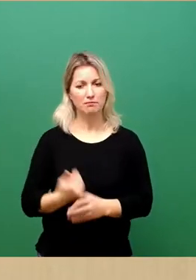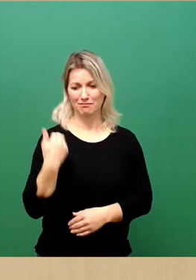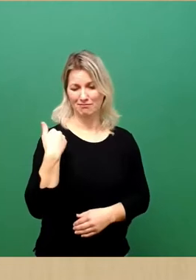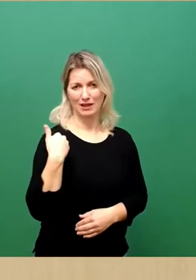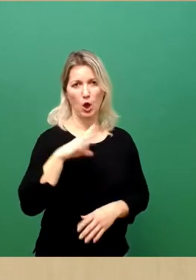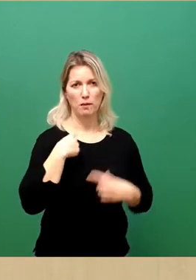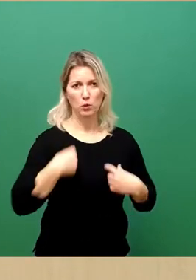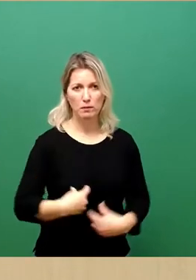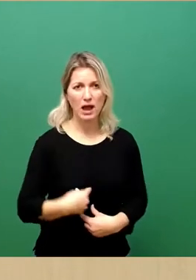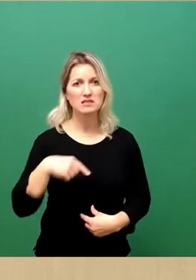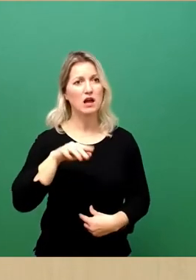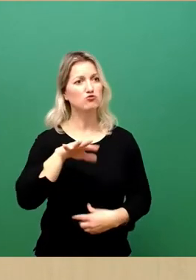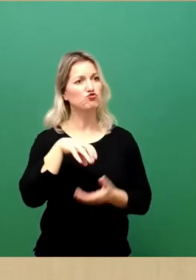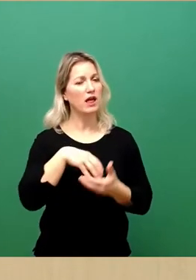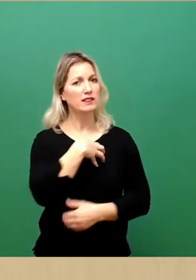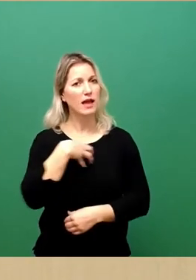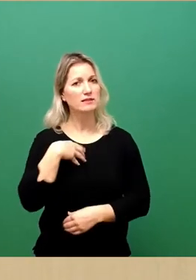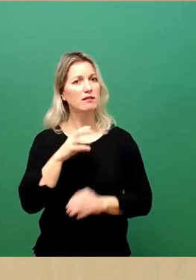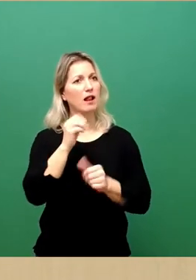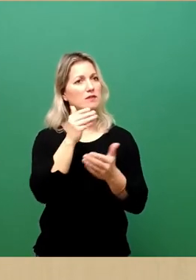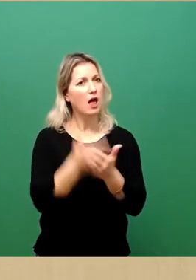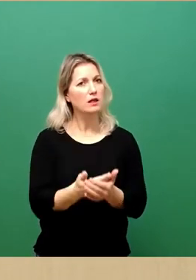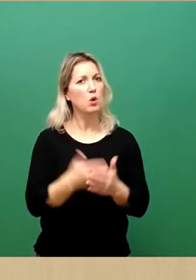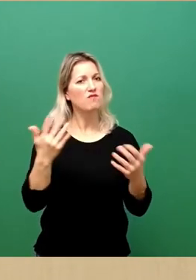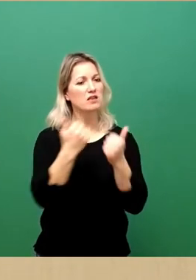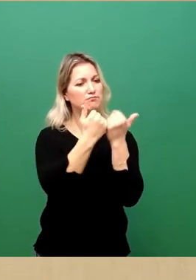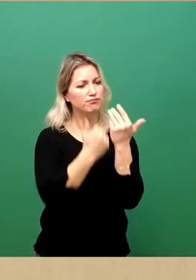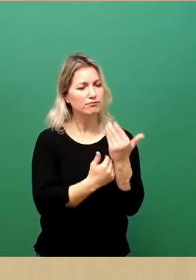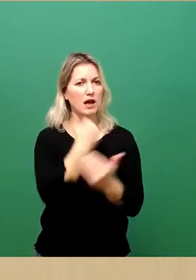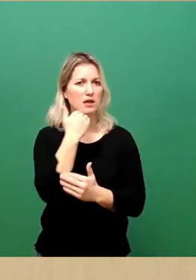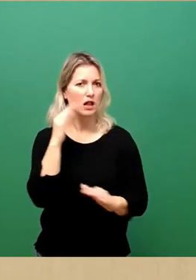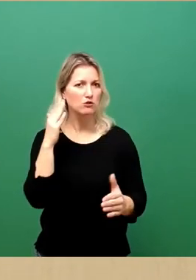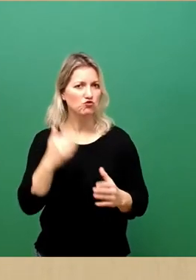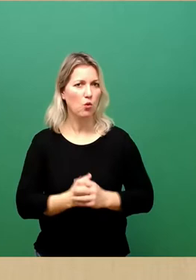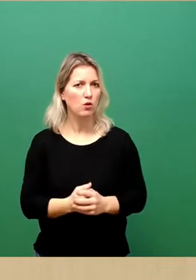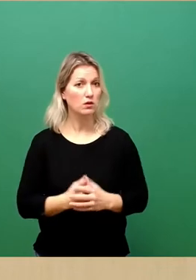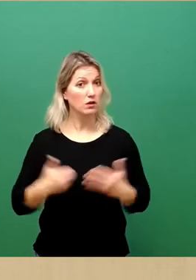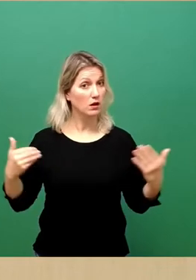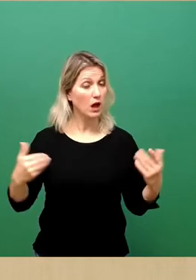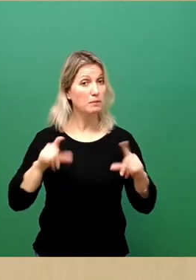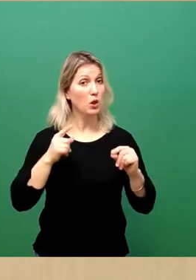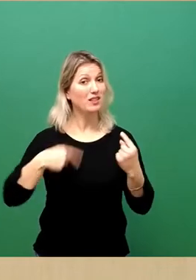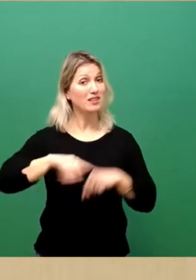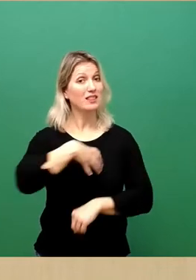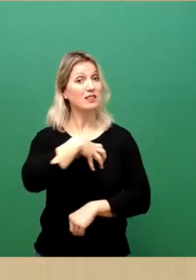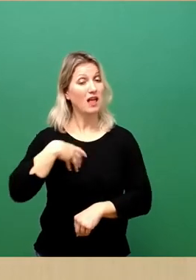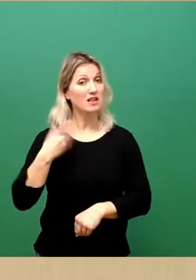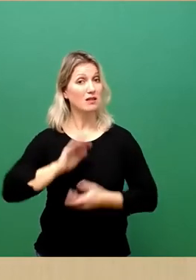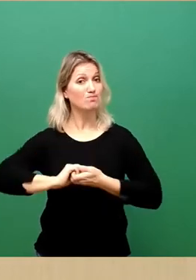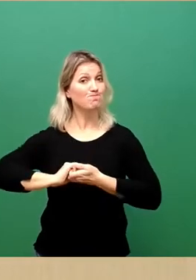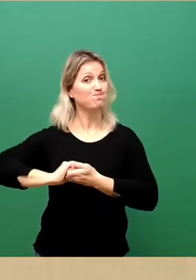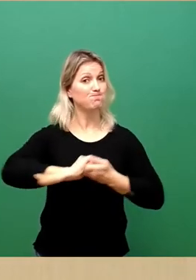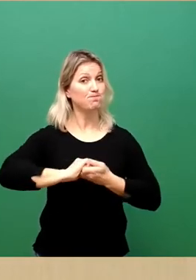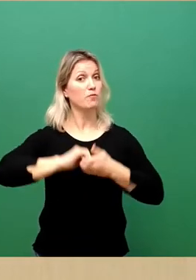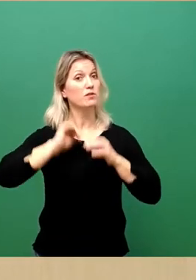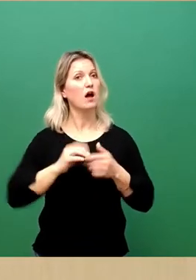Hilfsangebote der Stadt Dresden aufgeführt. Diese Situation zeigt also, wir stehen in Dresden zusammen, wenn es um die Menschenrechte